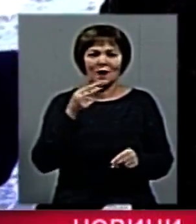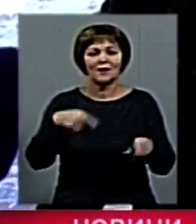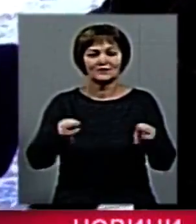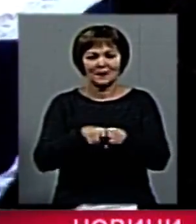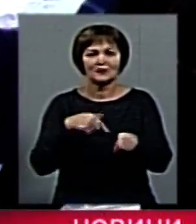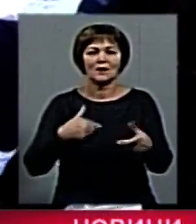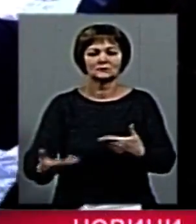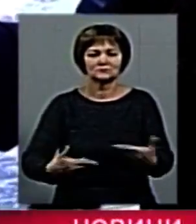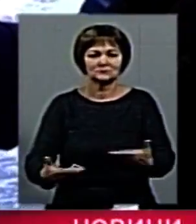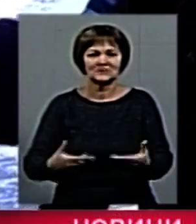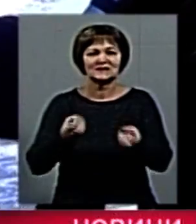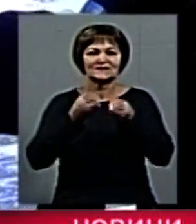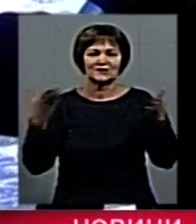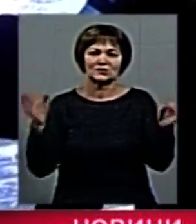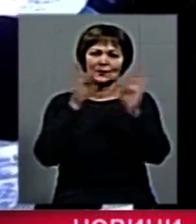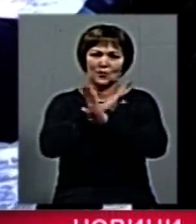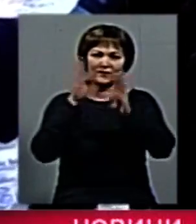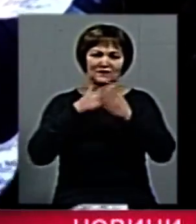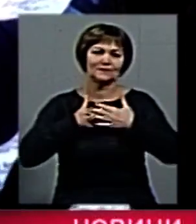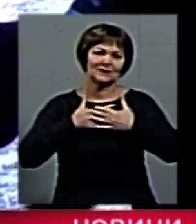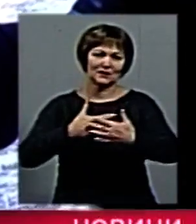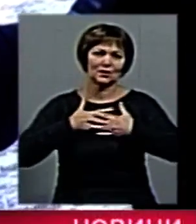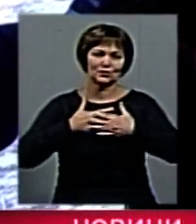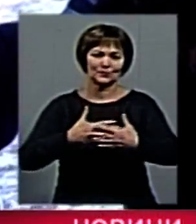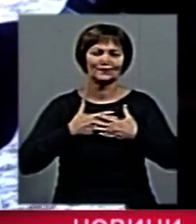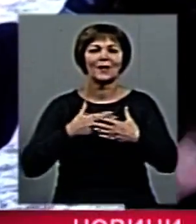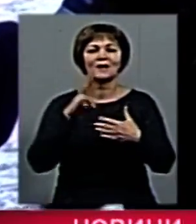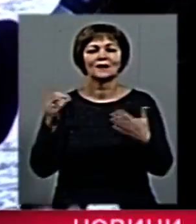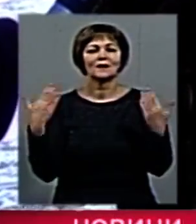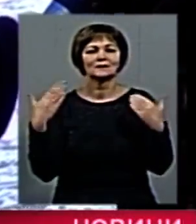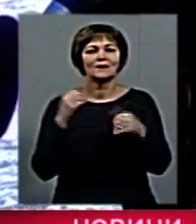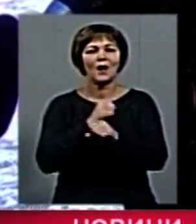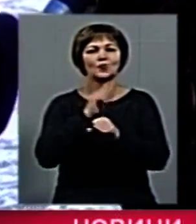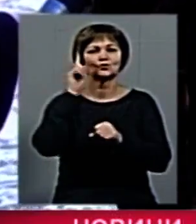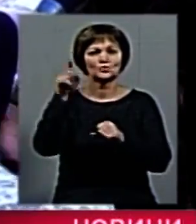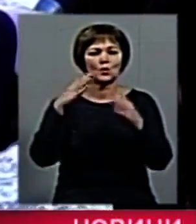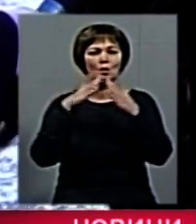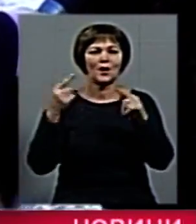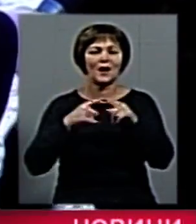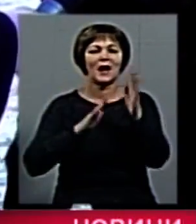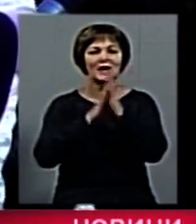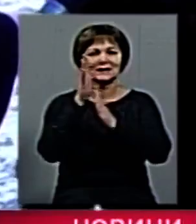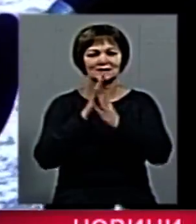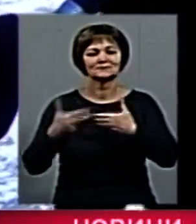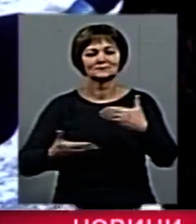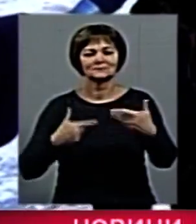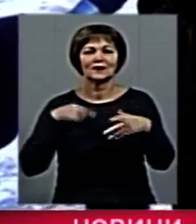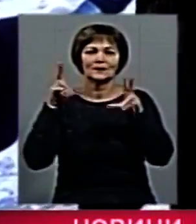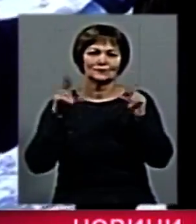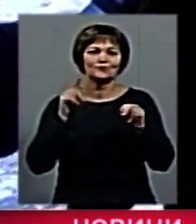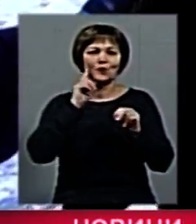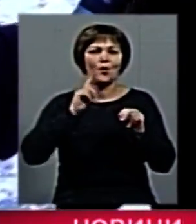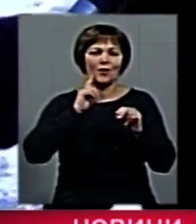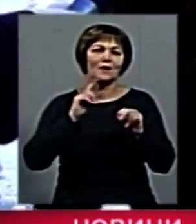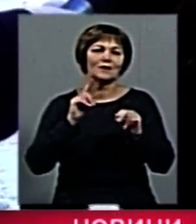пішки хожу, свіжим повітрям дихаю. На дачу, лісом, як пройдусь, добре. І воно мене, я вважаю,